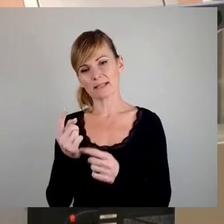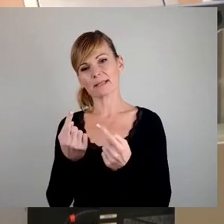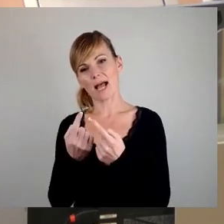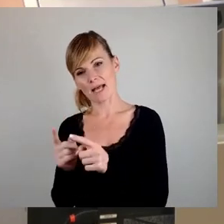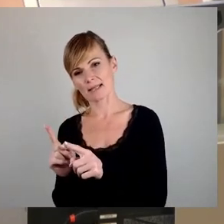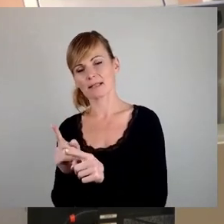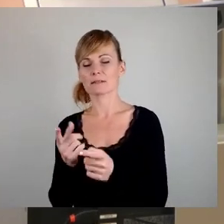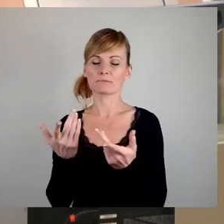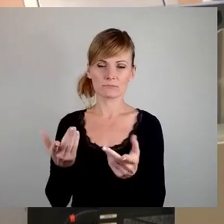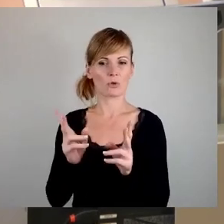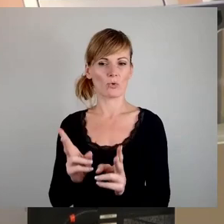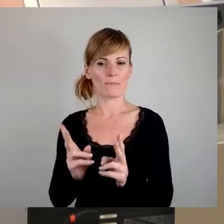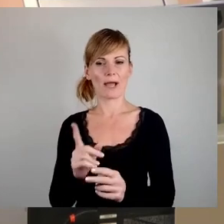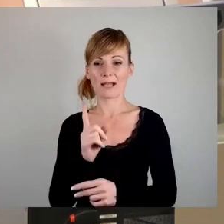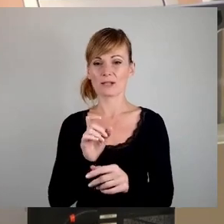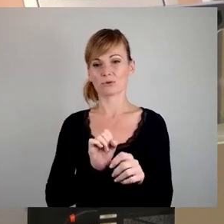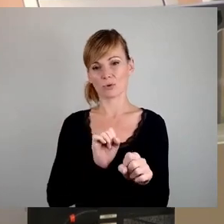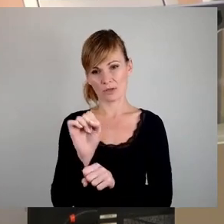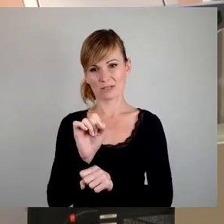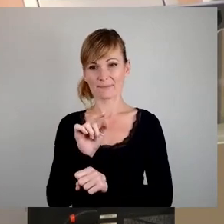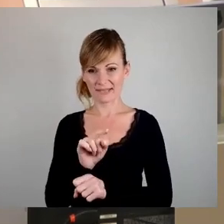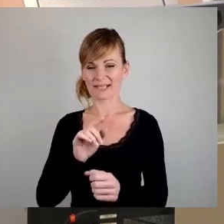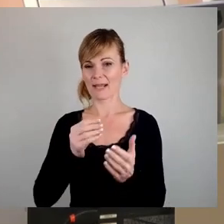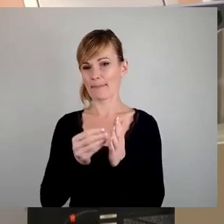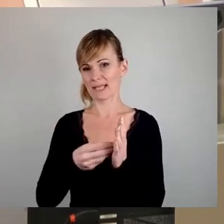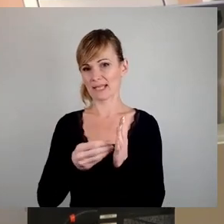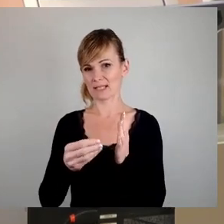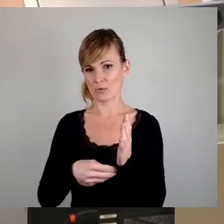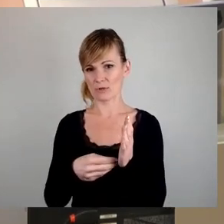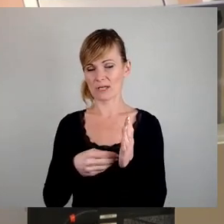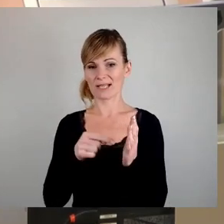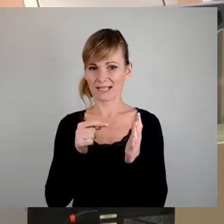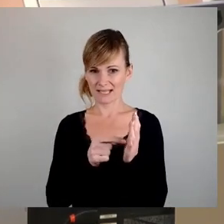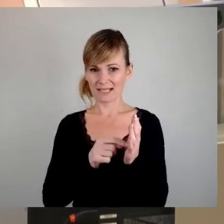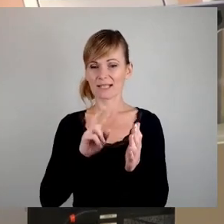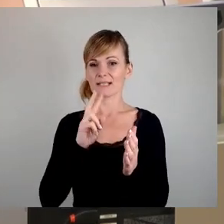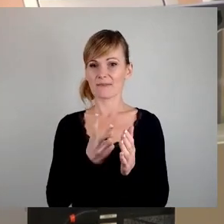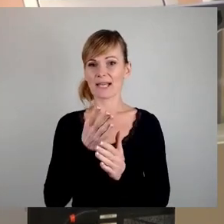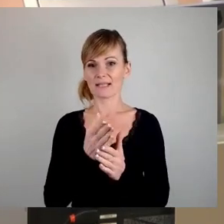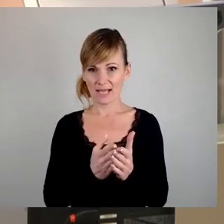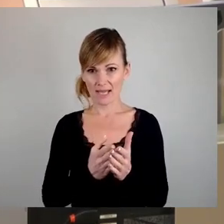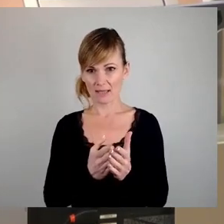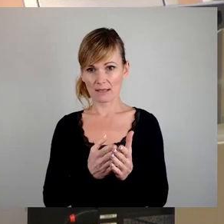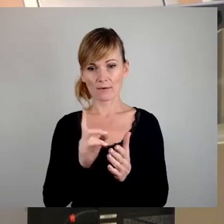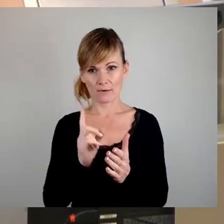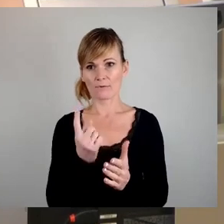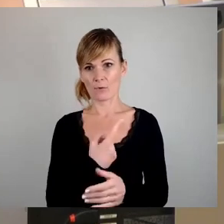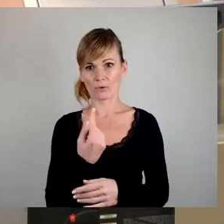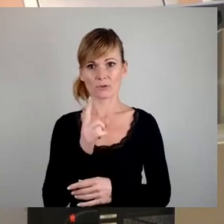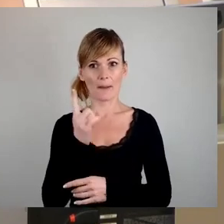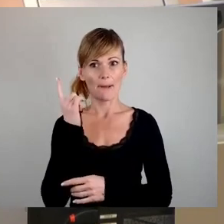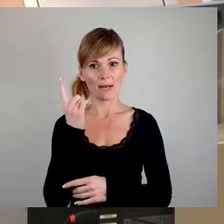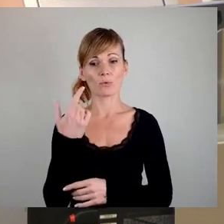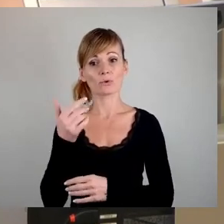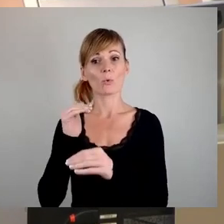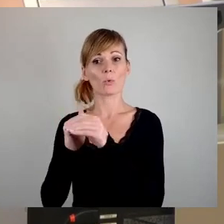der zweite Teil dieser Petition uns eine Mahnung sein muss und der Kollege Drehf hat es ja darauf hingewiesen in allen Punkten und deshalb unterstütze ich